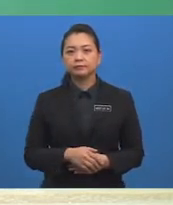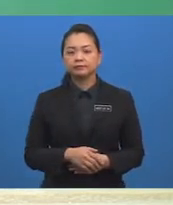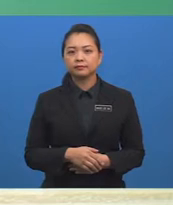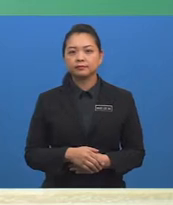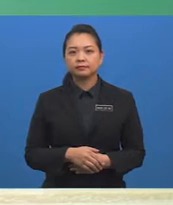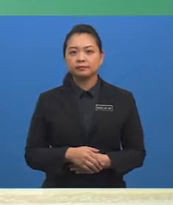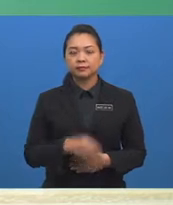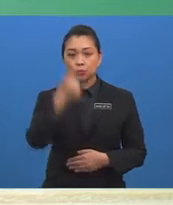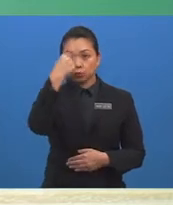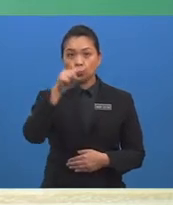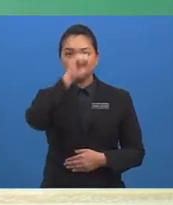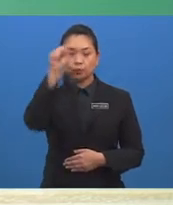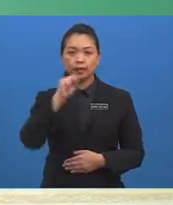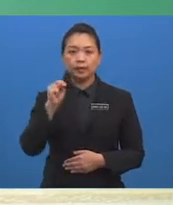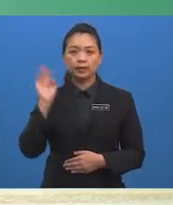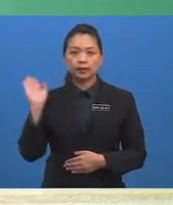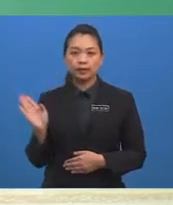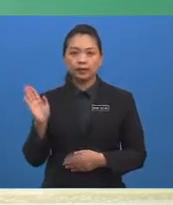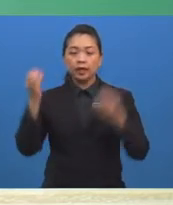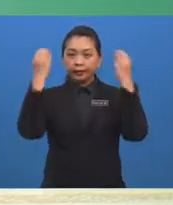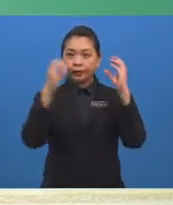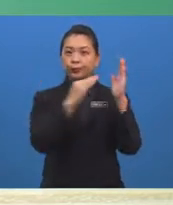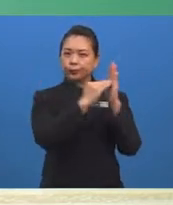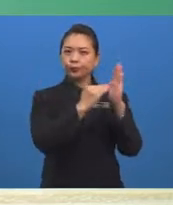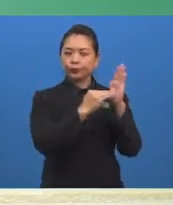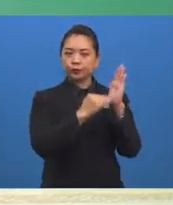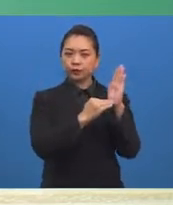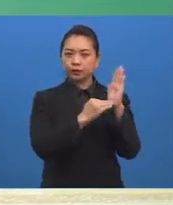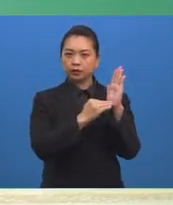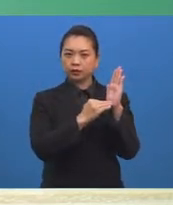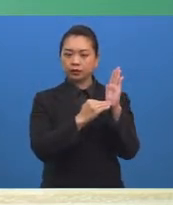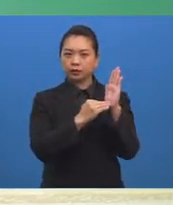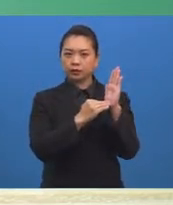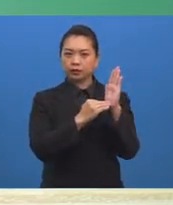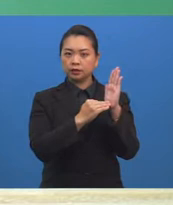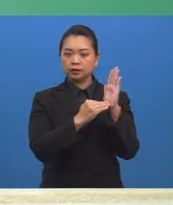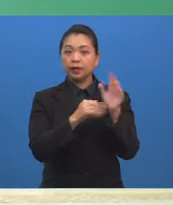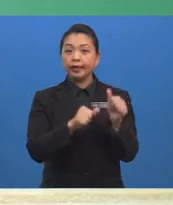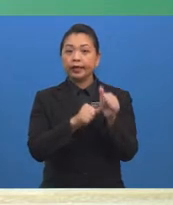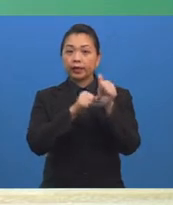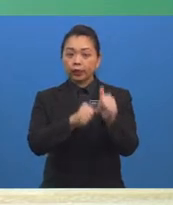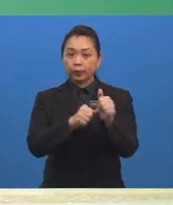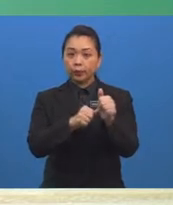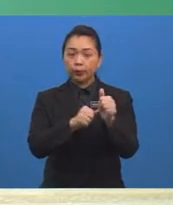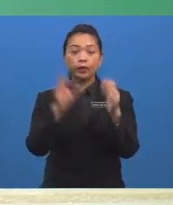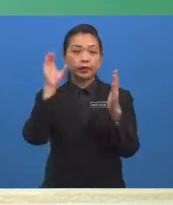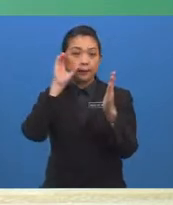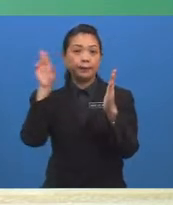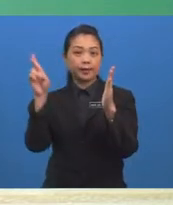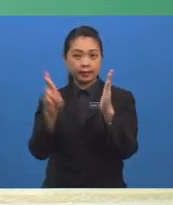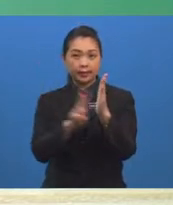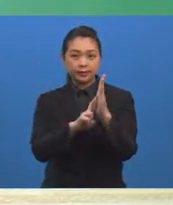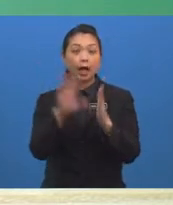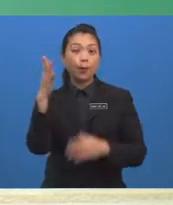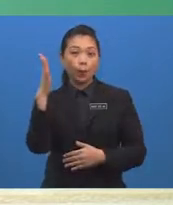Untuk soalan ini Cikgu menyenaraikan kesudahan peristiwa ini Berdasarkan gambar rajah pokok